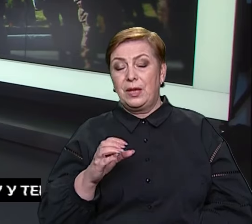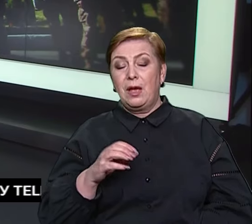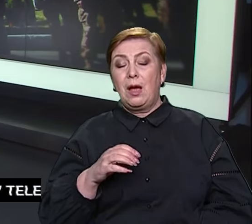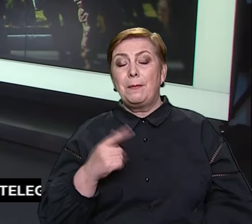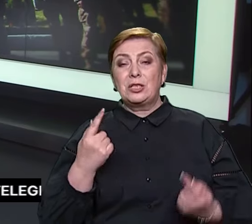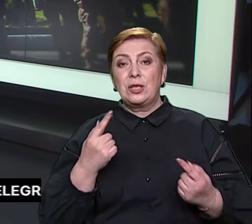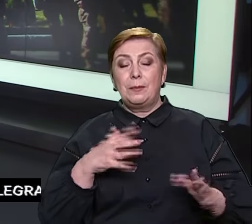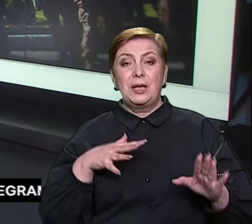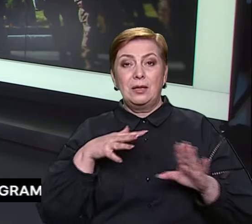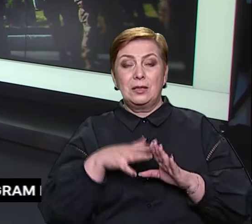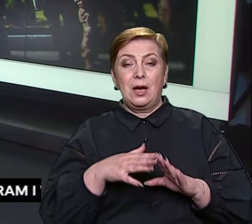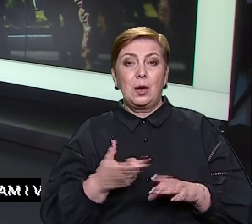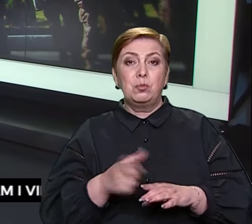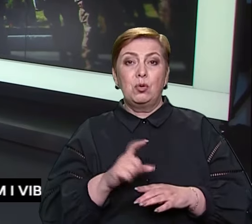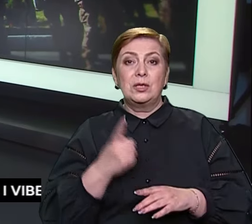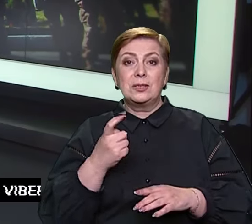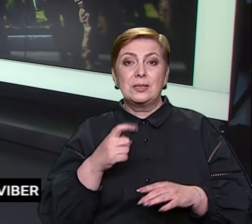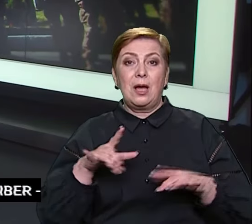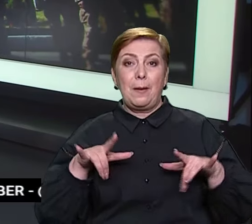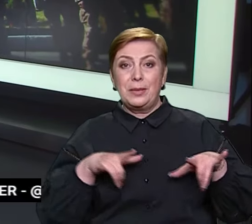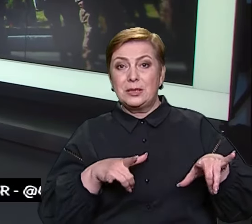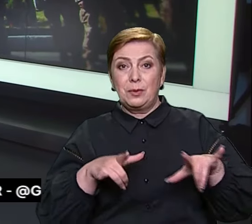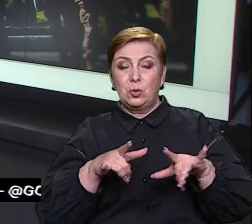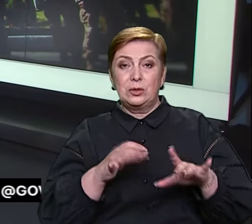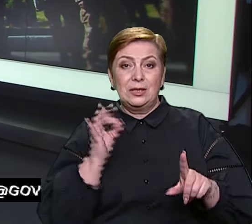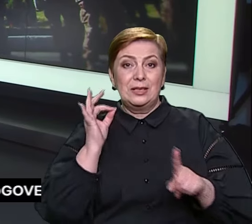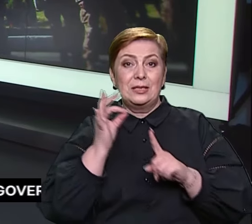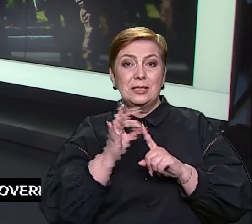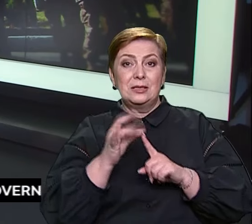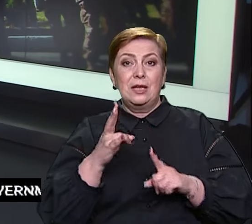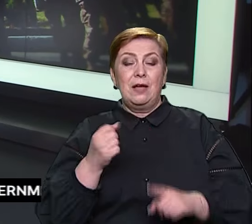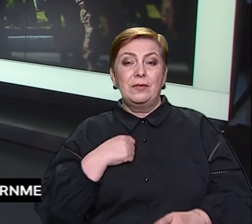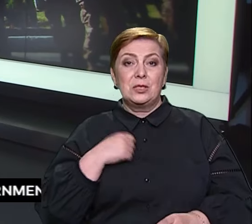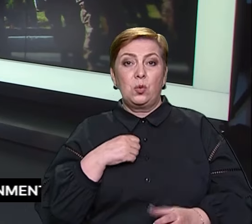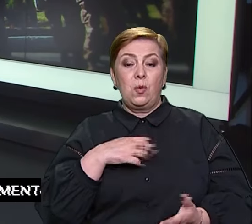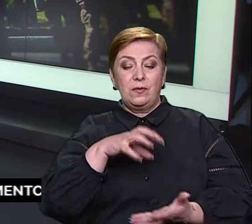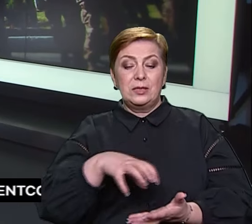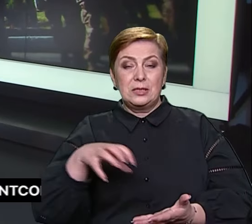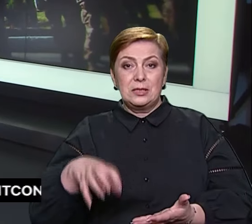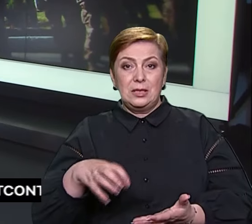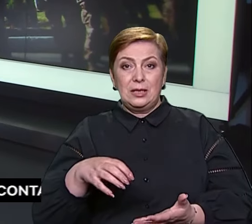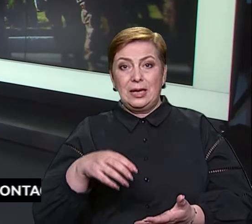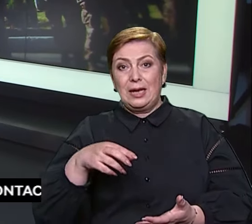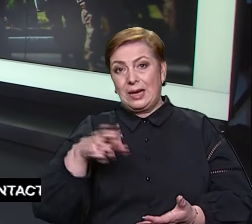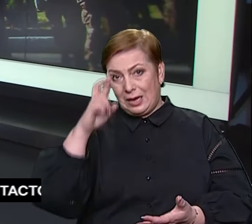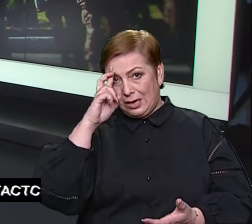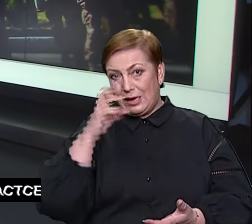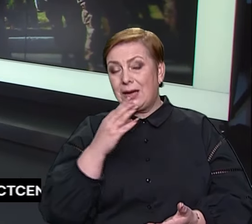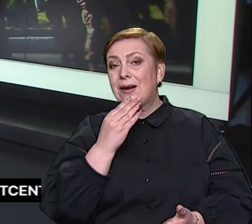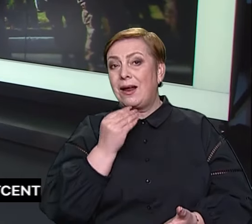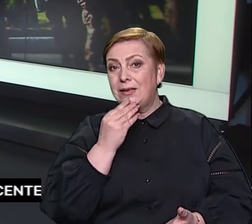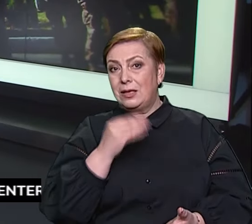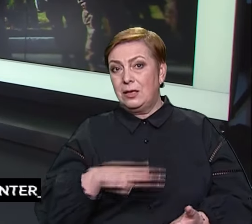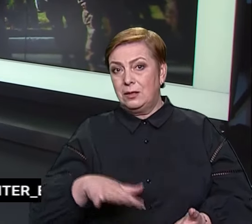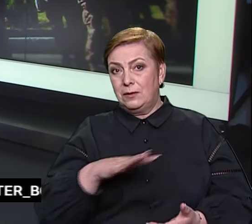десятких ракет, націлених на військові цілі країни. Атаки може бути відповіддю на удар Ізраїлю, завданий два тижні тому, в